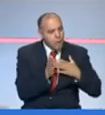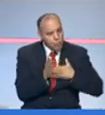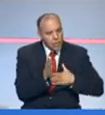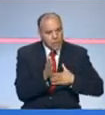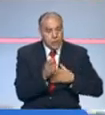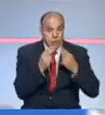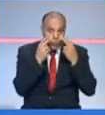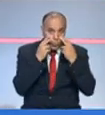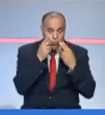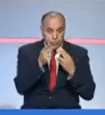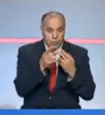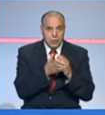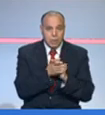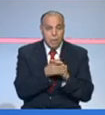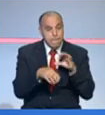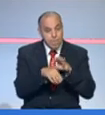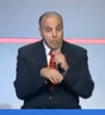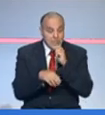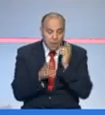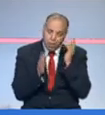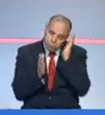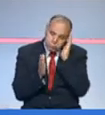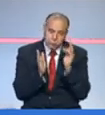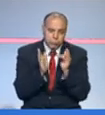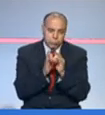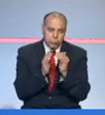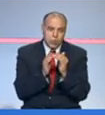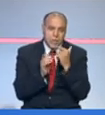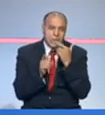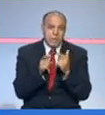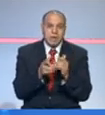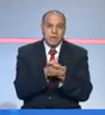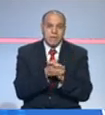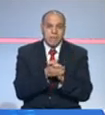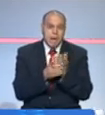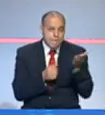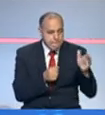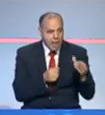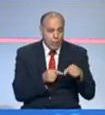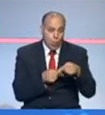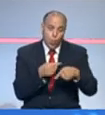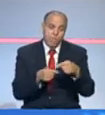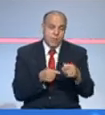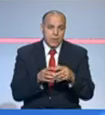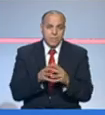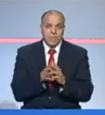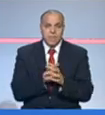ولكن كما وريته المرضى ما زالوا رقدين كما وريته نثم وفيات كل يوم